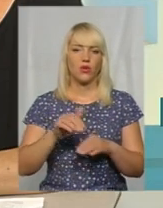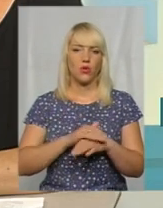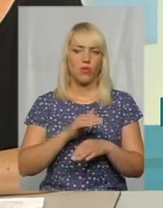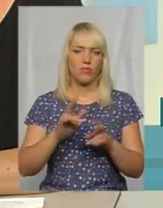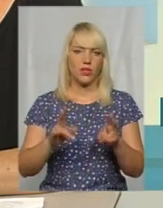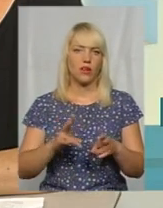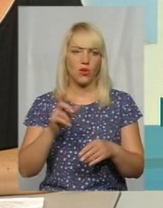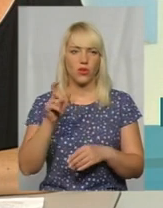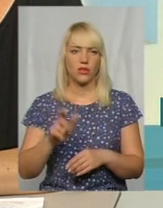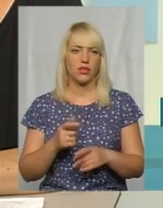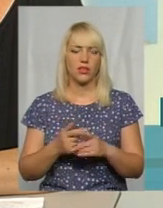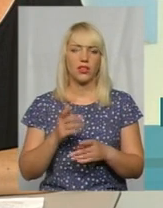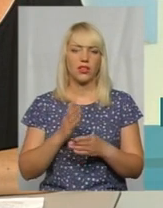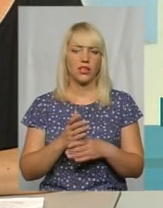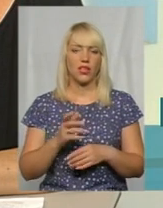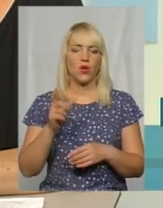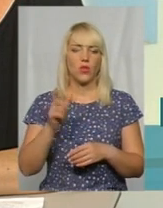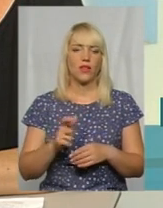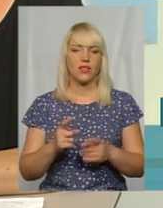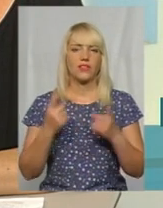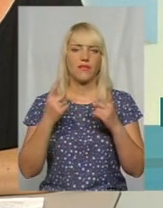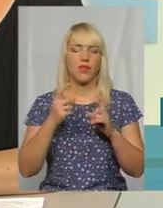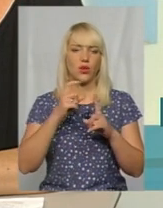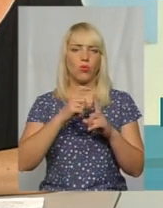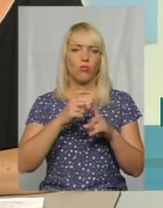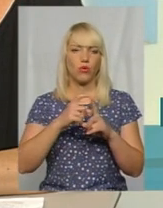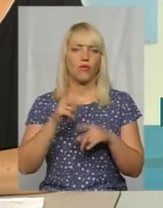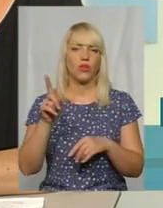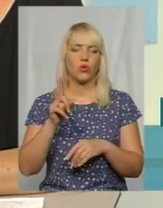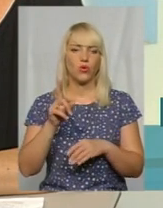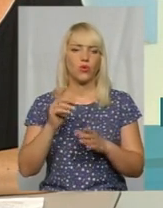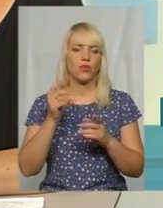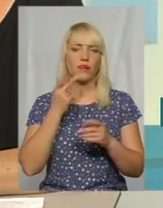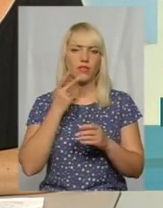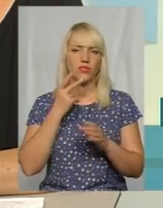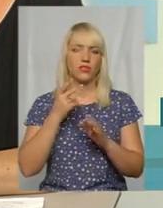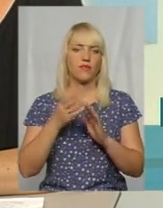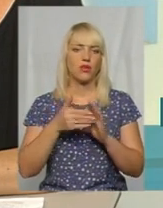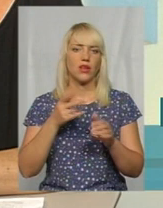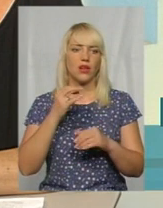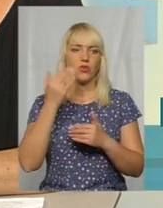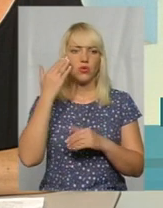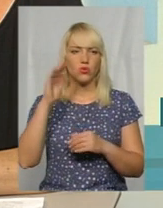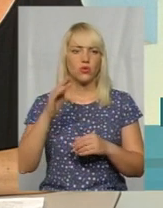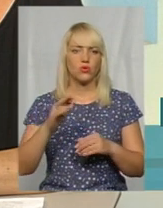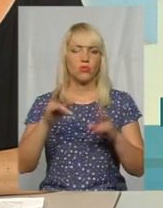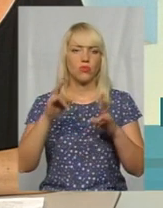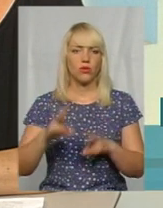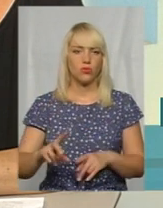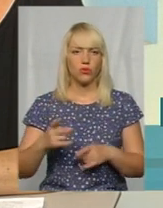Вона є людина з великою буквою, яка завжди відгукується на чужу біду. Тому що кров вона